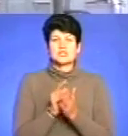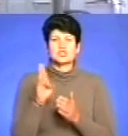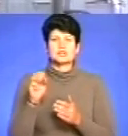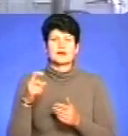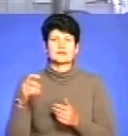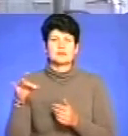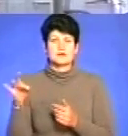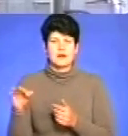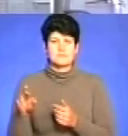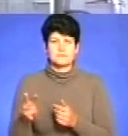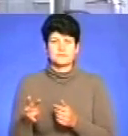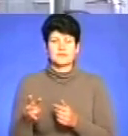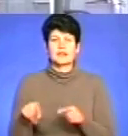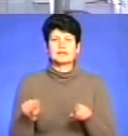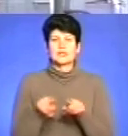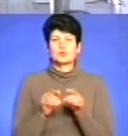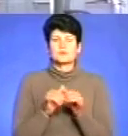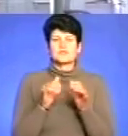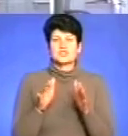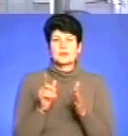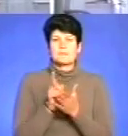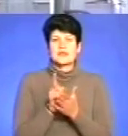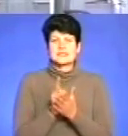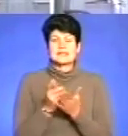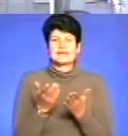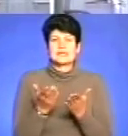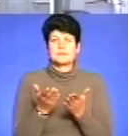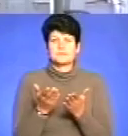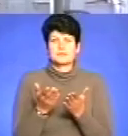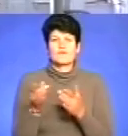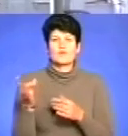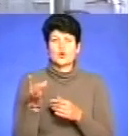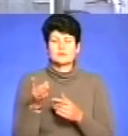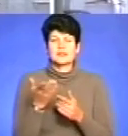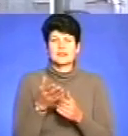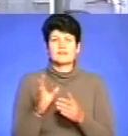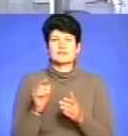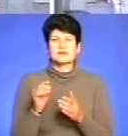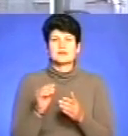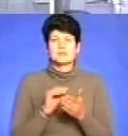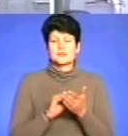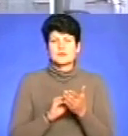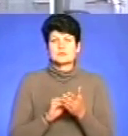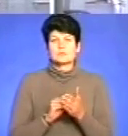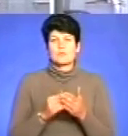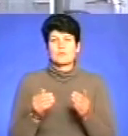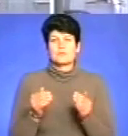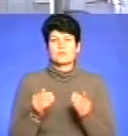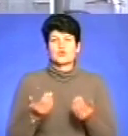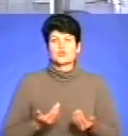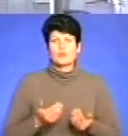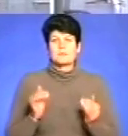Також підвищення до пенсій, розмір яких визначається з урахуванням прожиткового мінімуму для